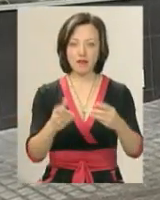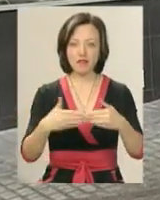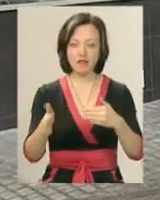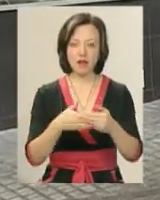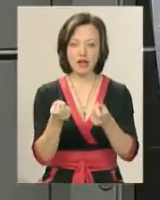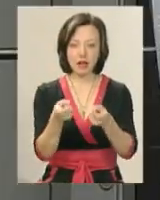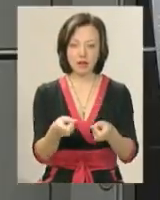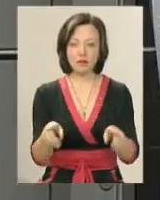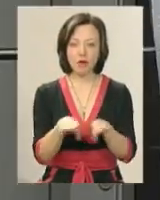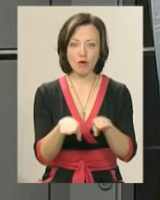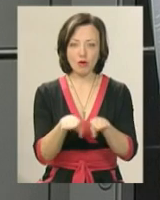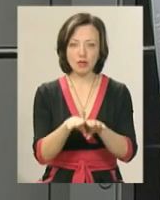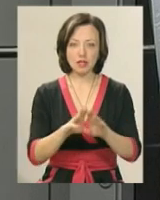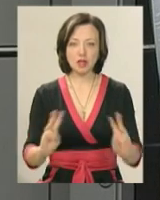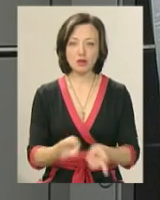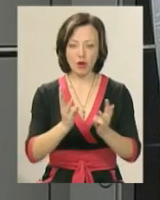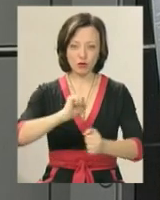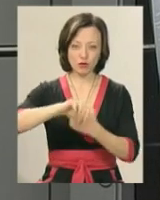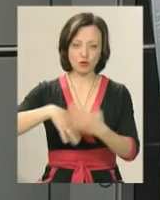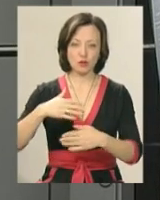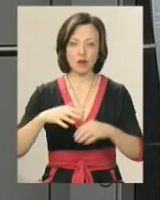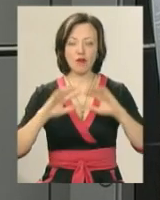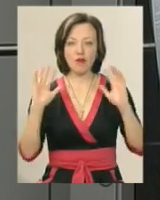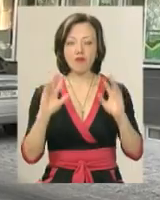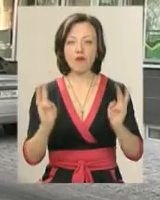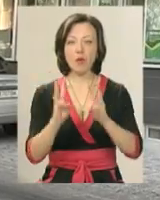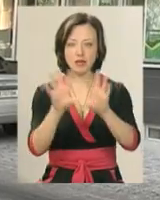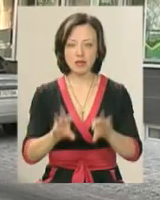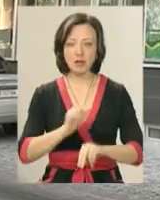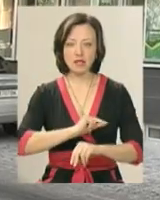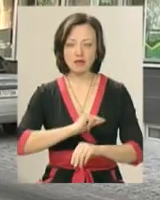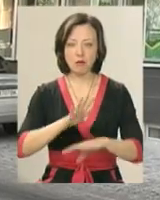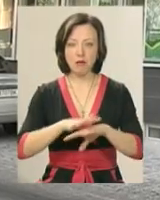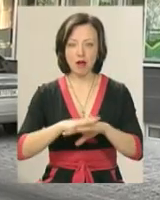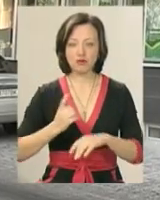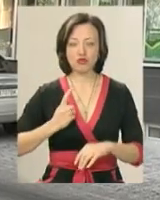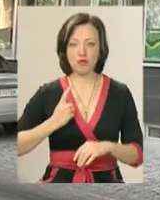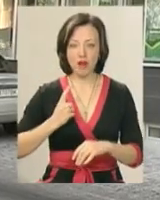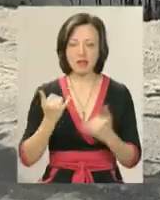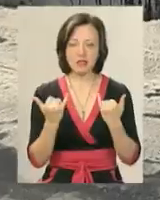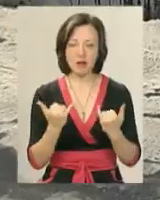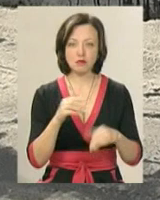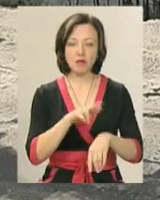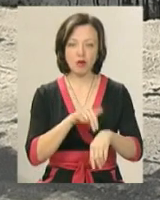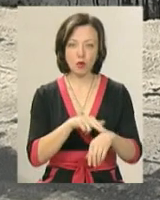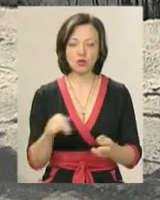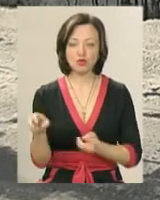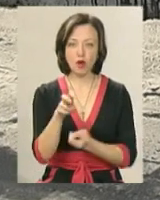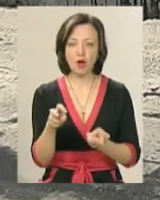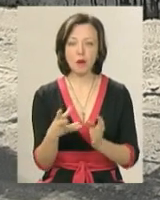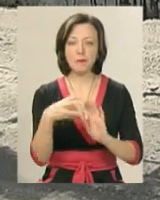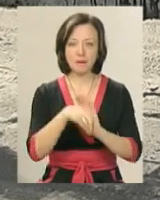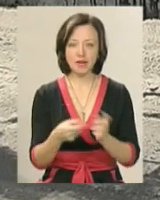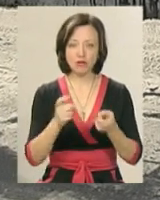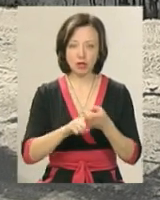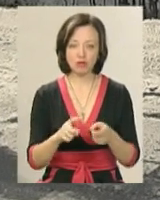кинувши у них щось схоже на запальну суміш. Вогонь загасив працівник банку, який перебував на чергуванні. Наразі правоохоронці шукають причетних до